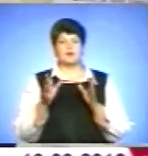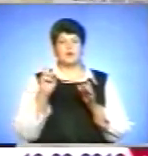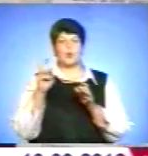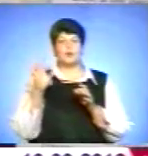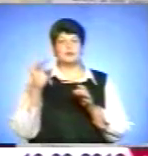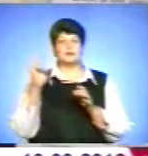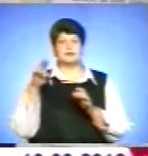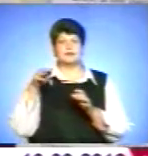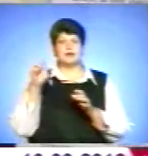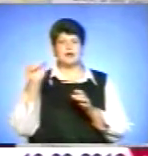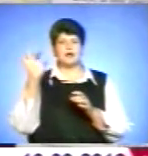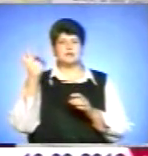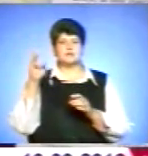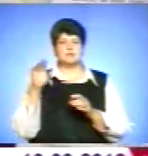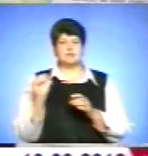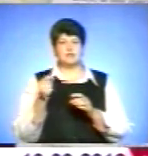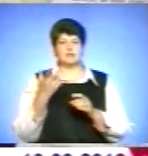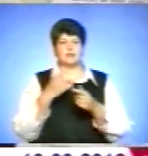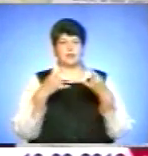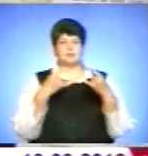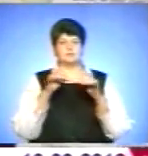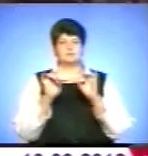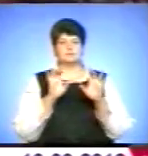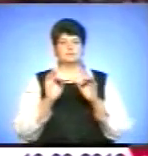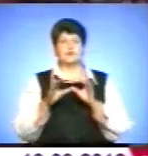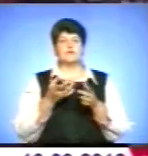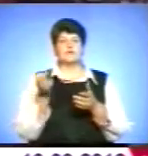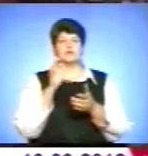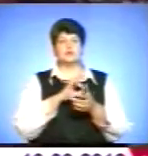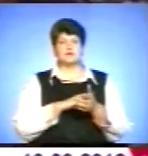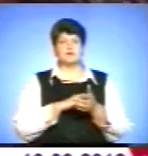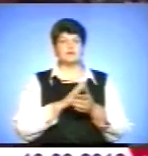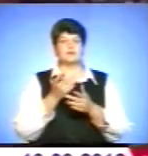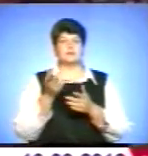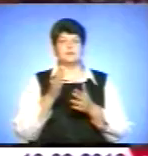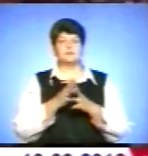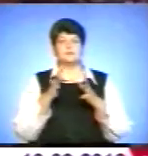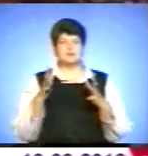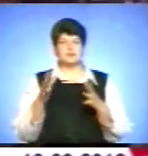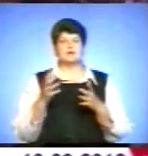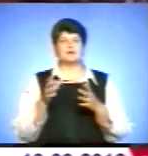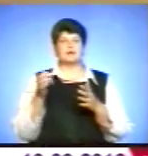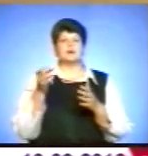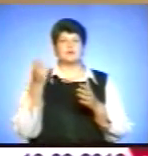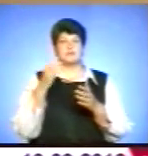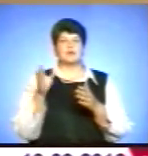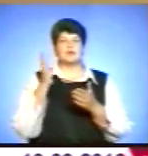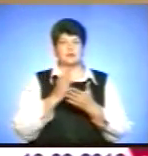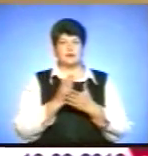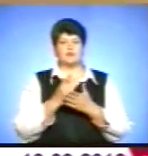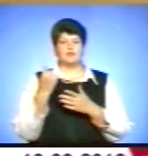Колишній лікар каже, при використанні більшості контрацептивів процес зачаття відбувається, але вже в перші години або дні